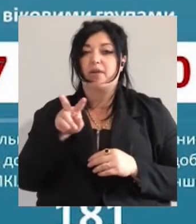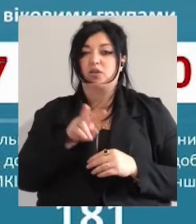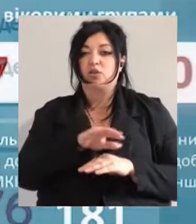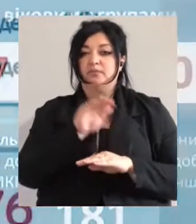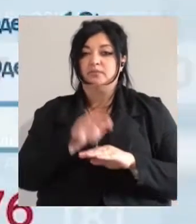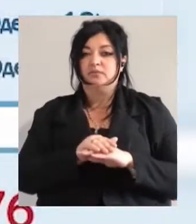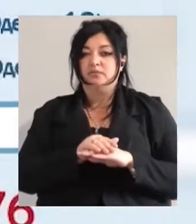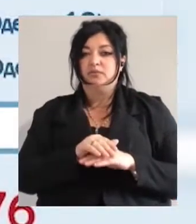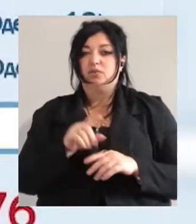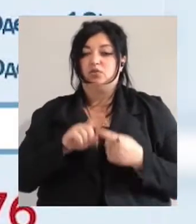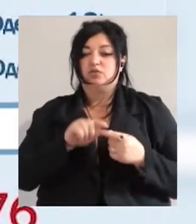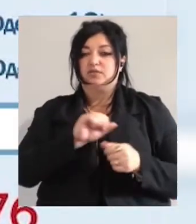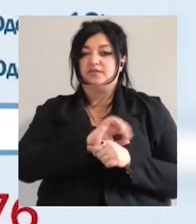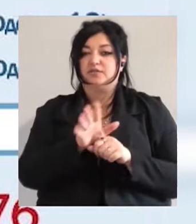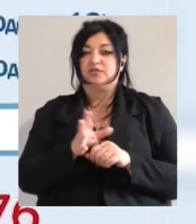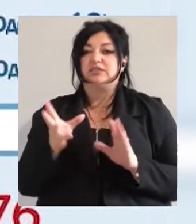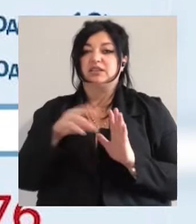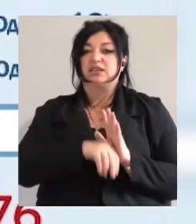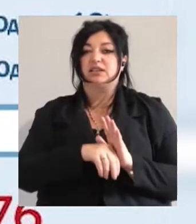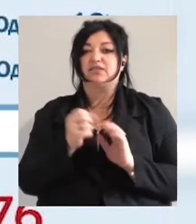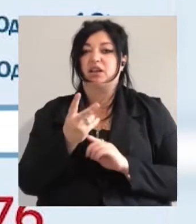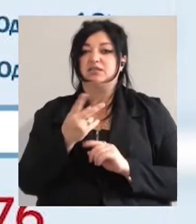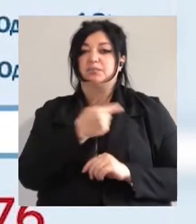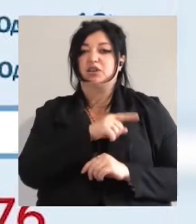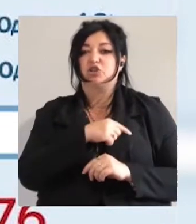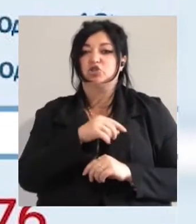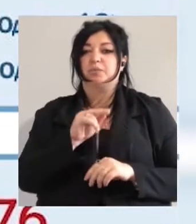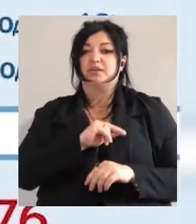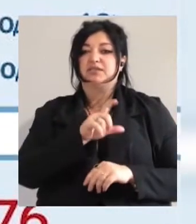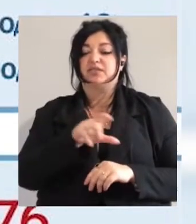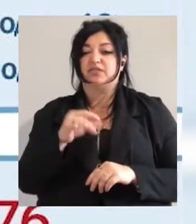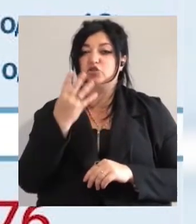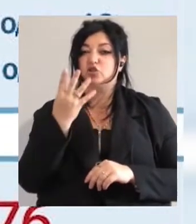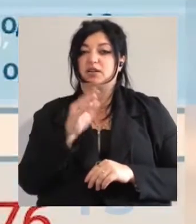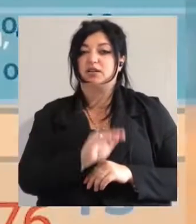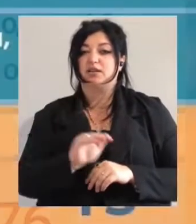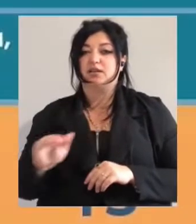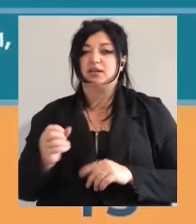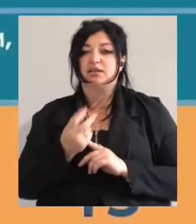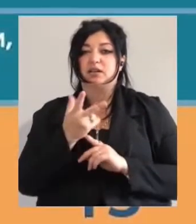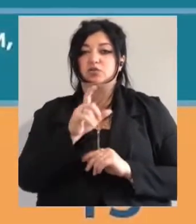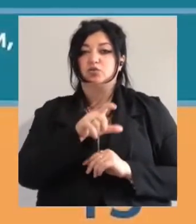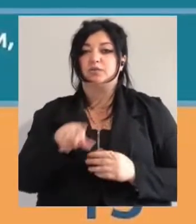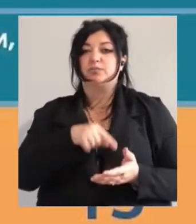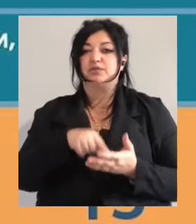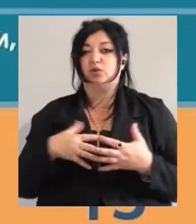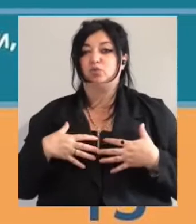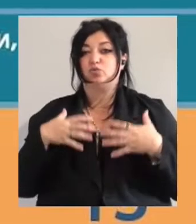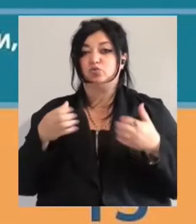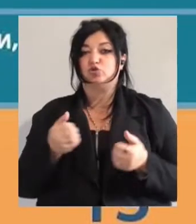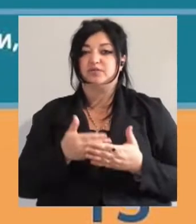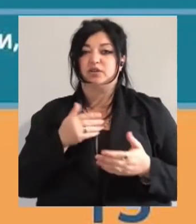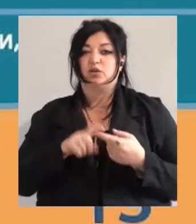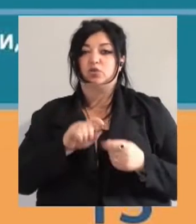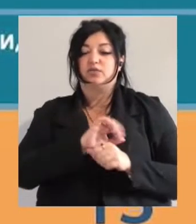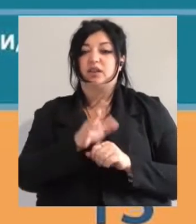-19. З них 12 медичних працівників та 4 дитини. 13 людей у місті одужали від коронавірусу, 2 людини